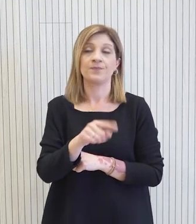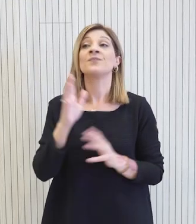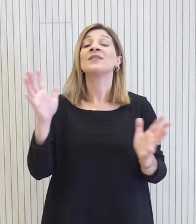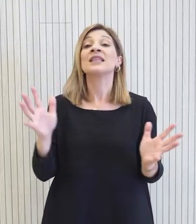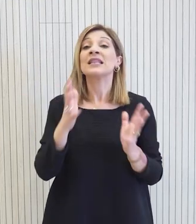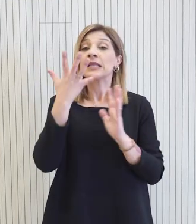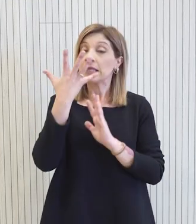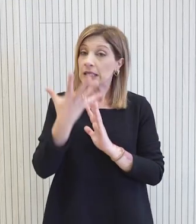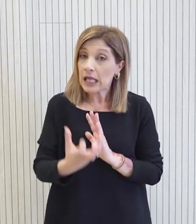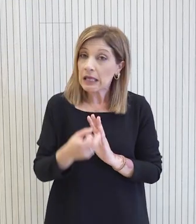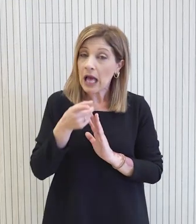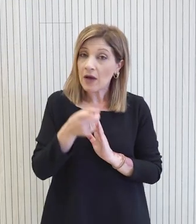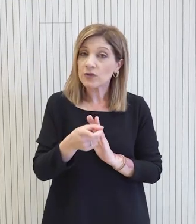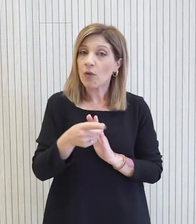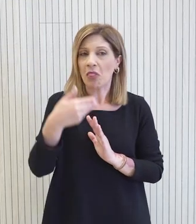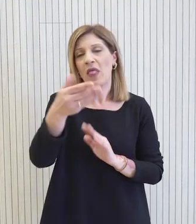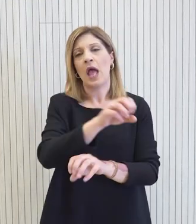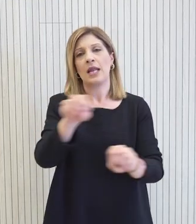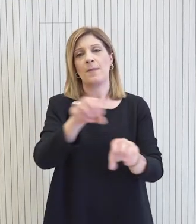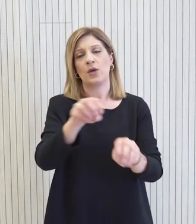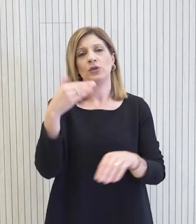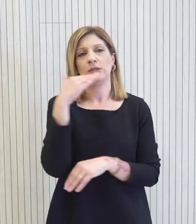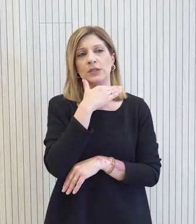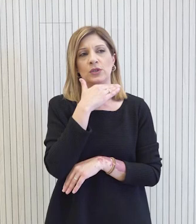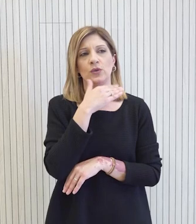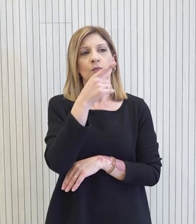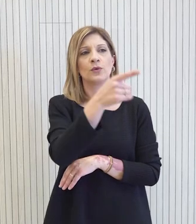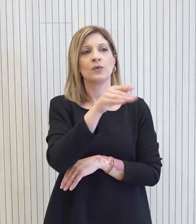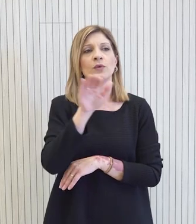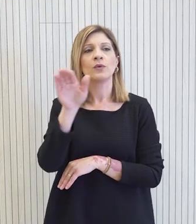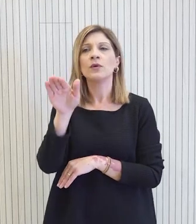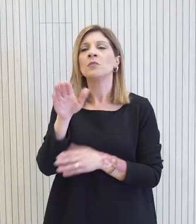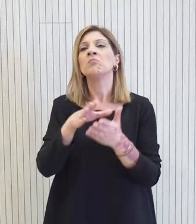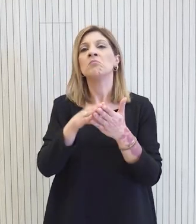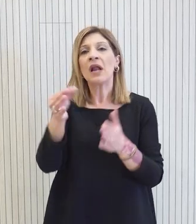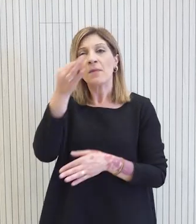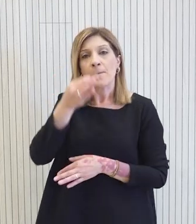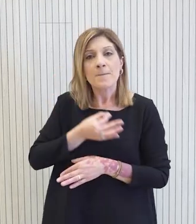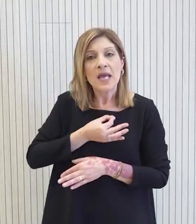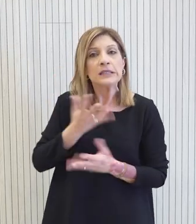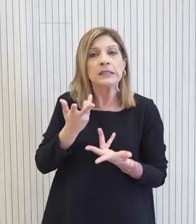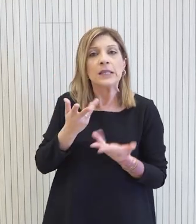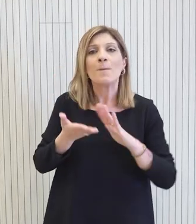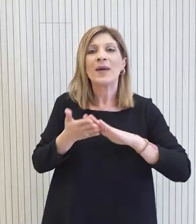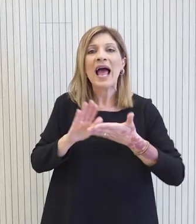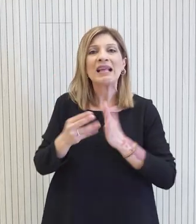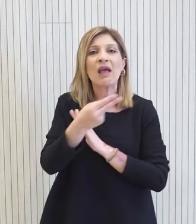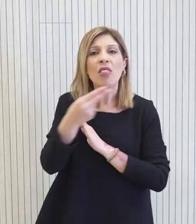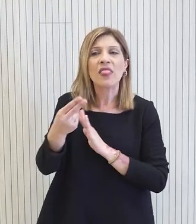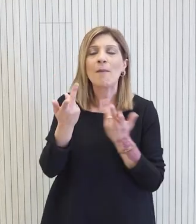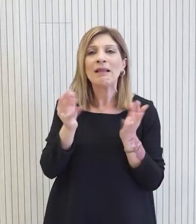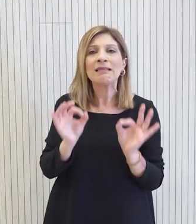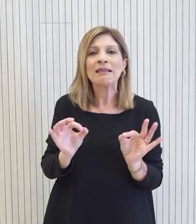Αν υπάρξει αυτή εξέλιξη θα ανημερωθεί δεν κέρος. Ένα πρακτικό ζητήμα που ίσως προκλήψει ποιο ανήμα θα μπορούσε να μην είπε.